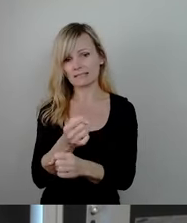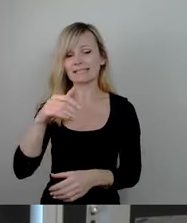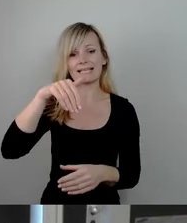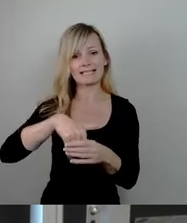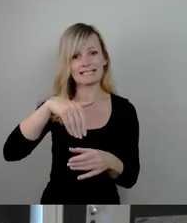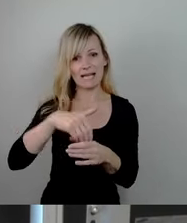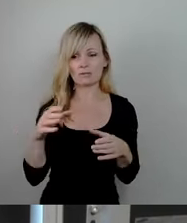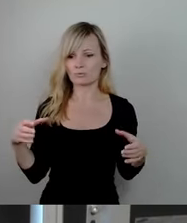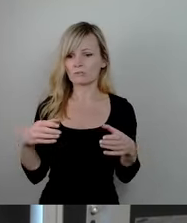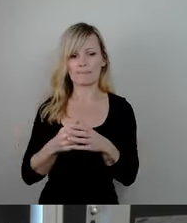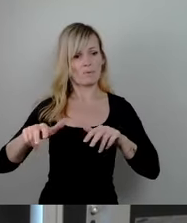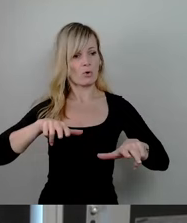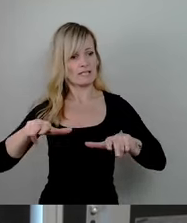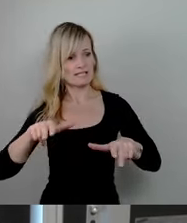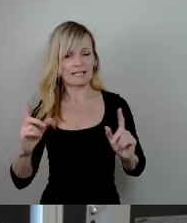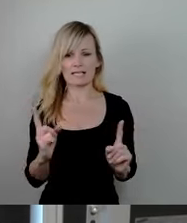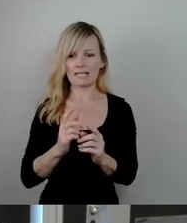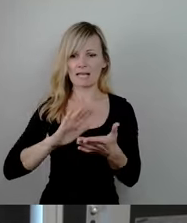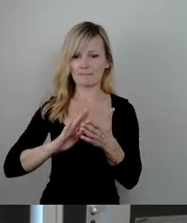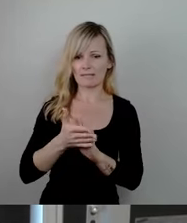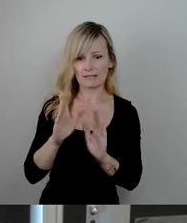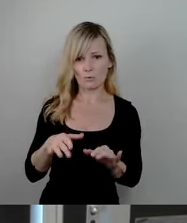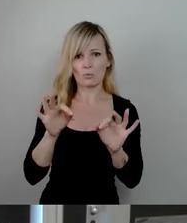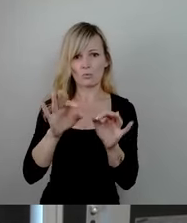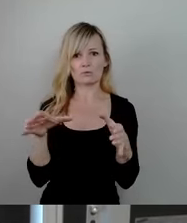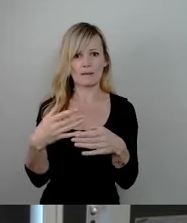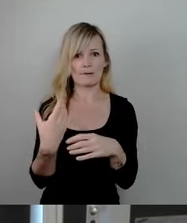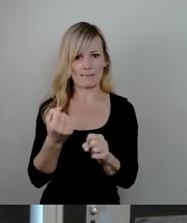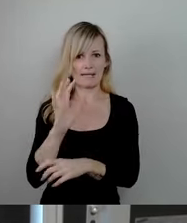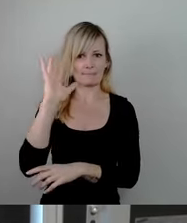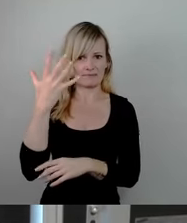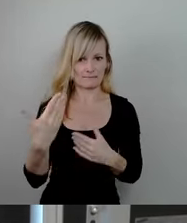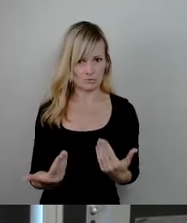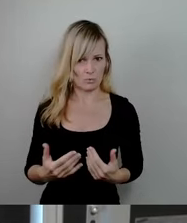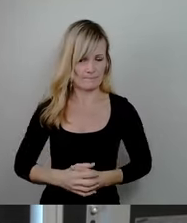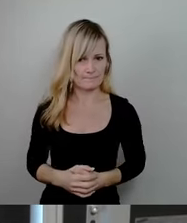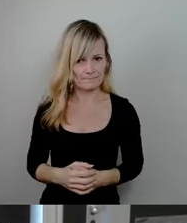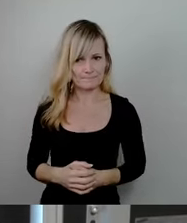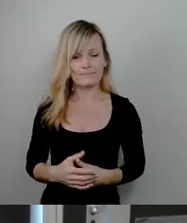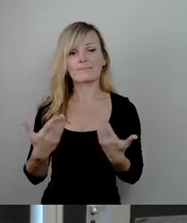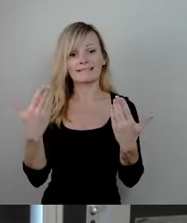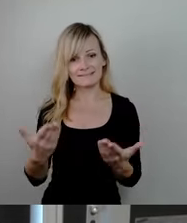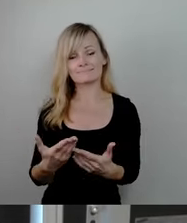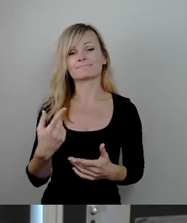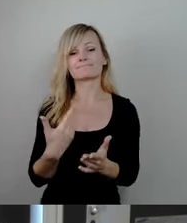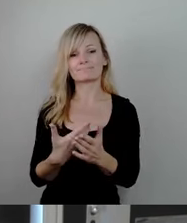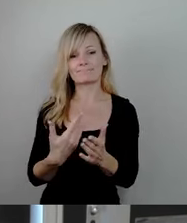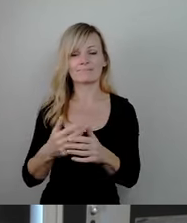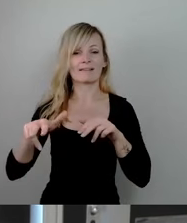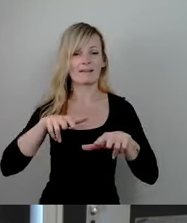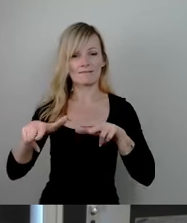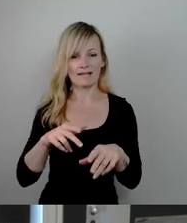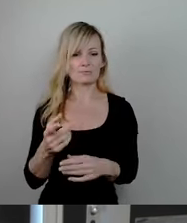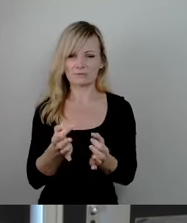so zu organisieren, dass es eine fruchtbare Zusammenarbeit gibt. Bei dieser verseuten Verwaltung wird es halt sonst nichts,